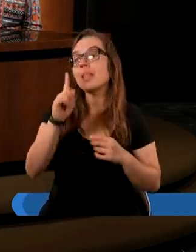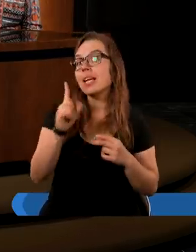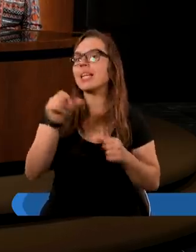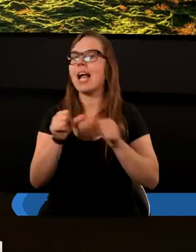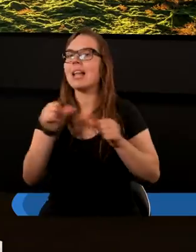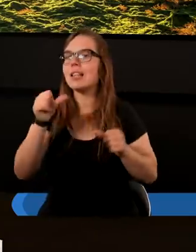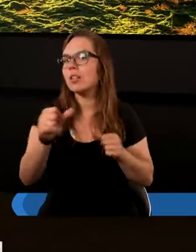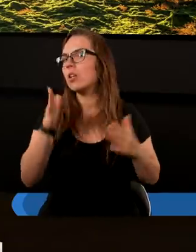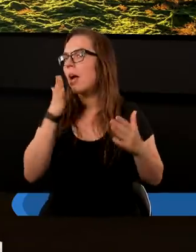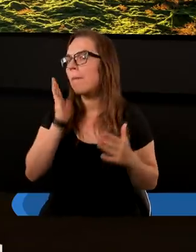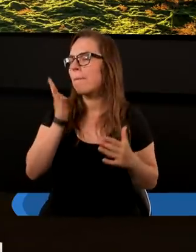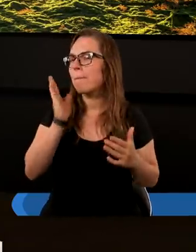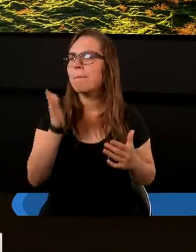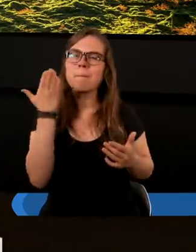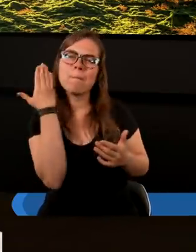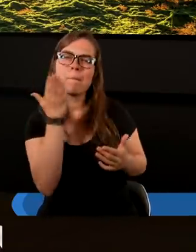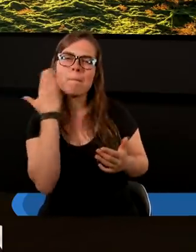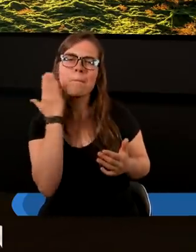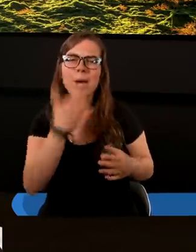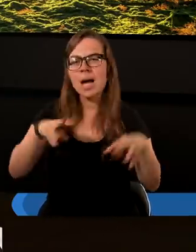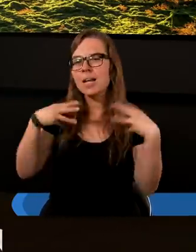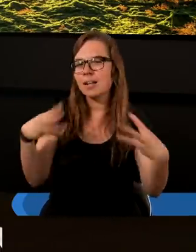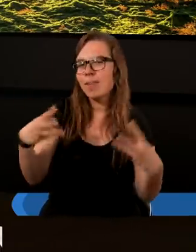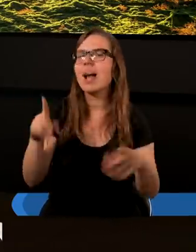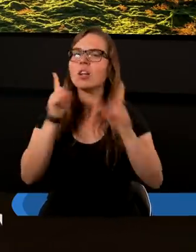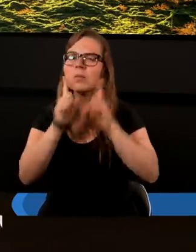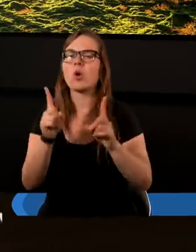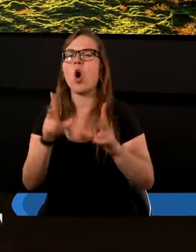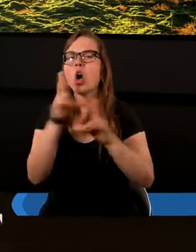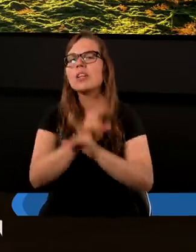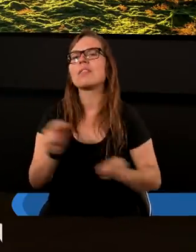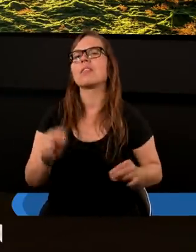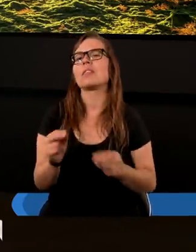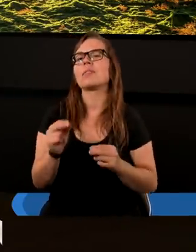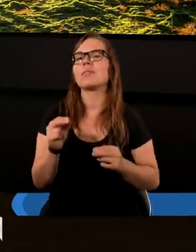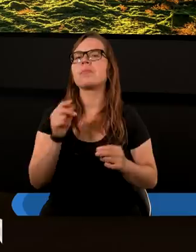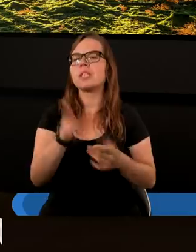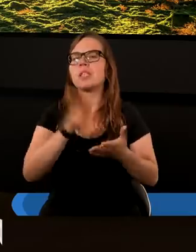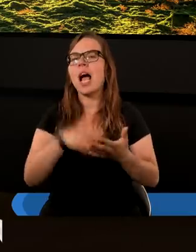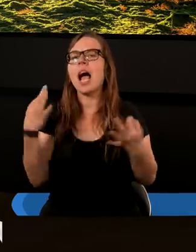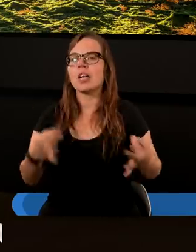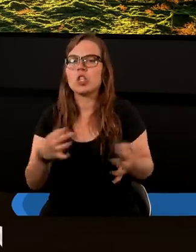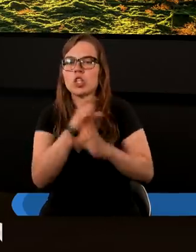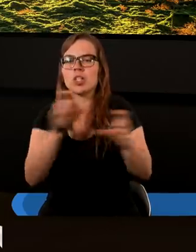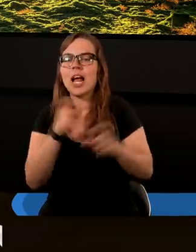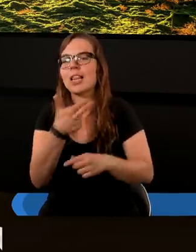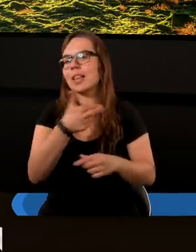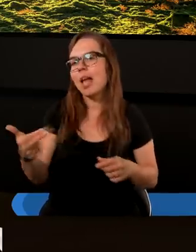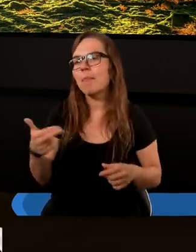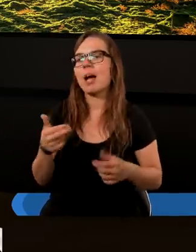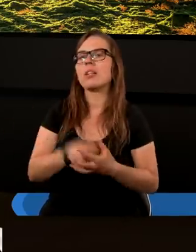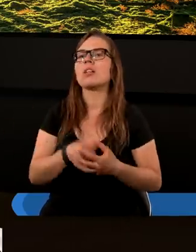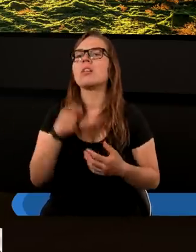za tydzień będzie bardzo ważny, oczywiście na dzisiejszy czas temat.